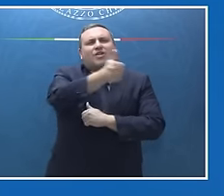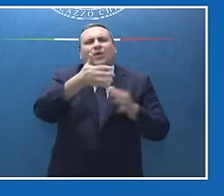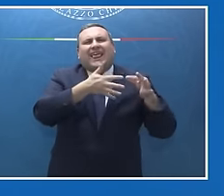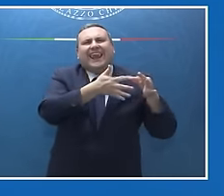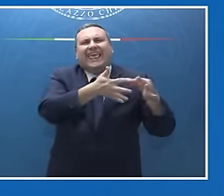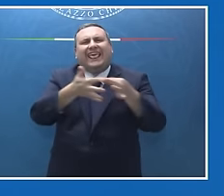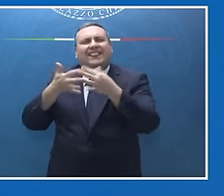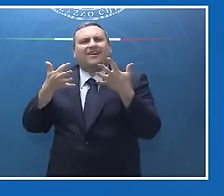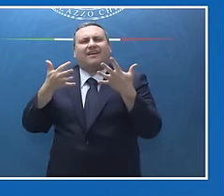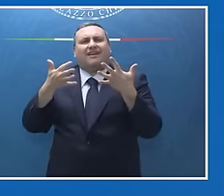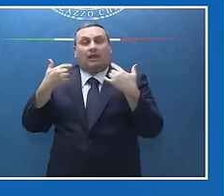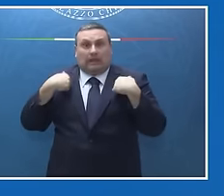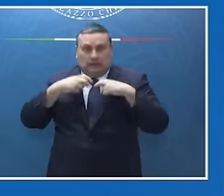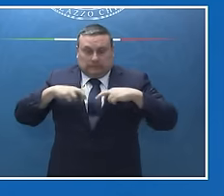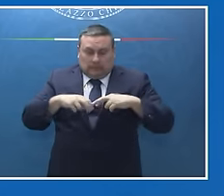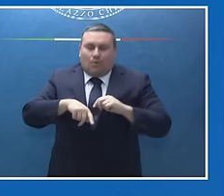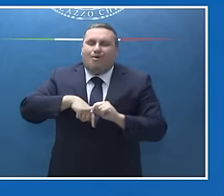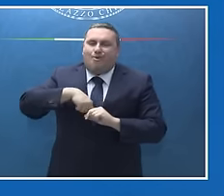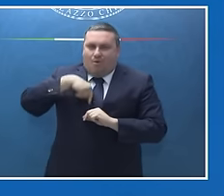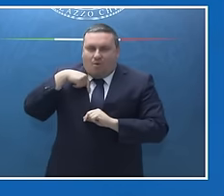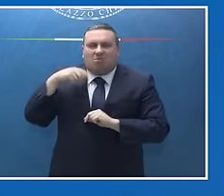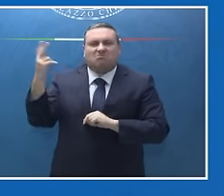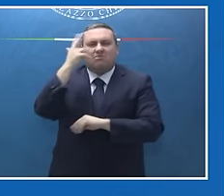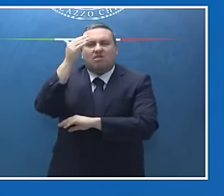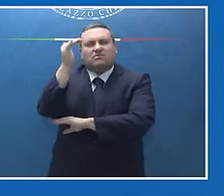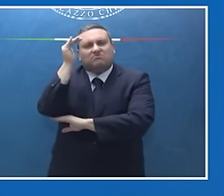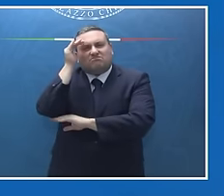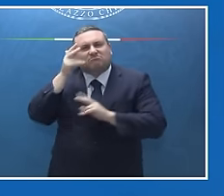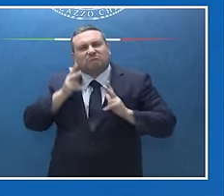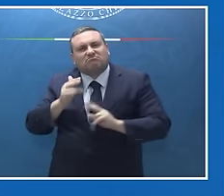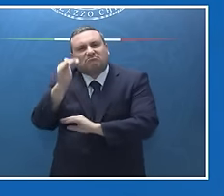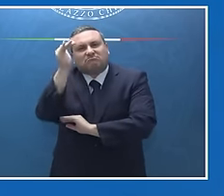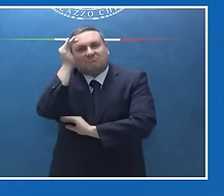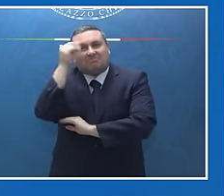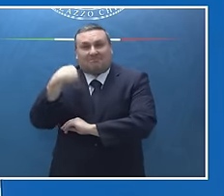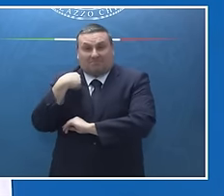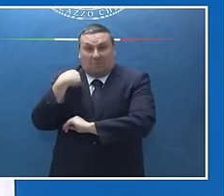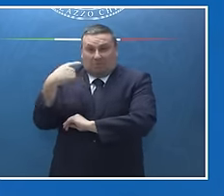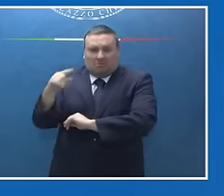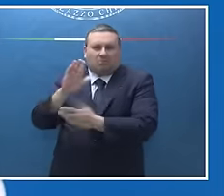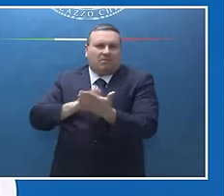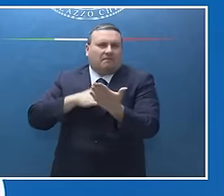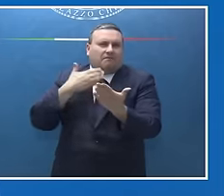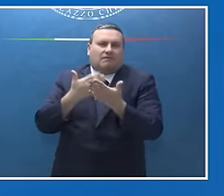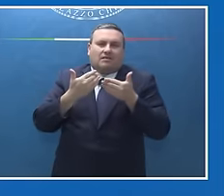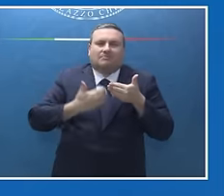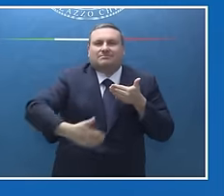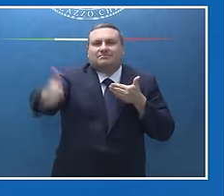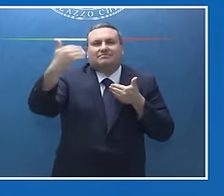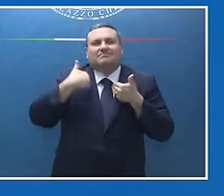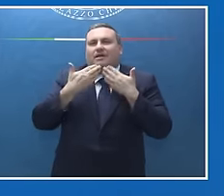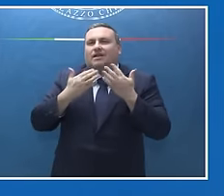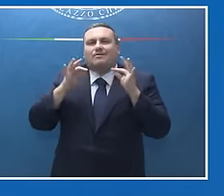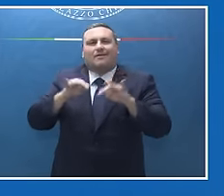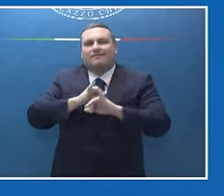sessione che era molto lunga. Io l'ho trovato un messaggio straordinario e davvero sarò eternamente grato al Santo Padre per